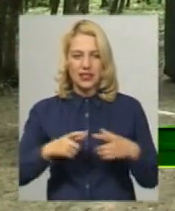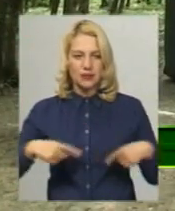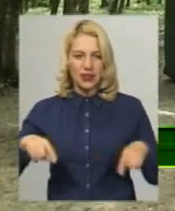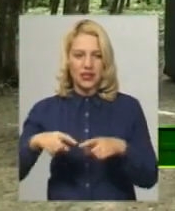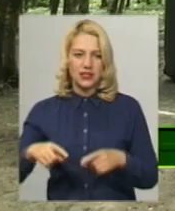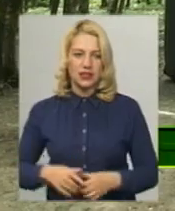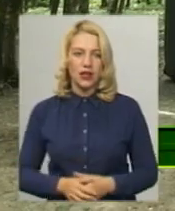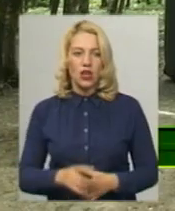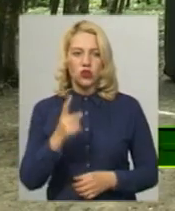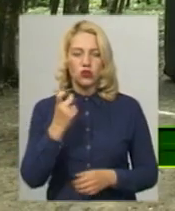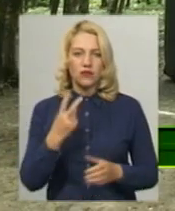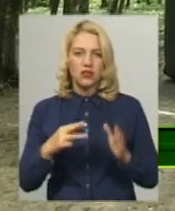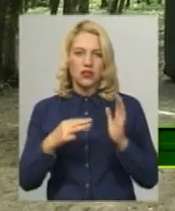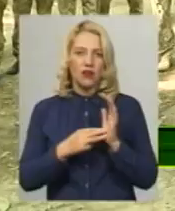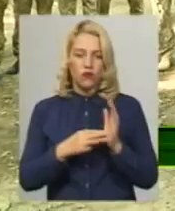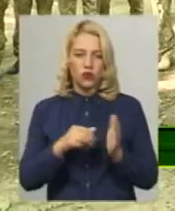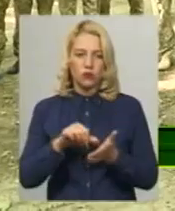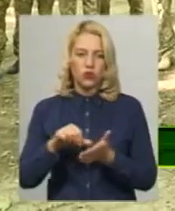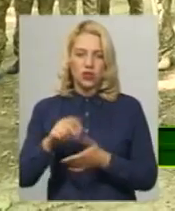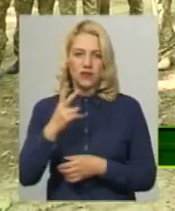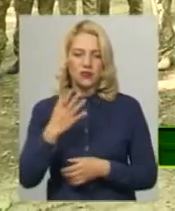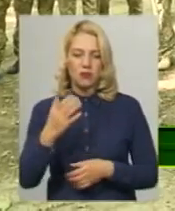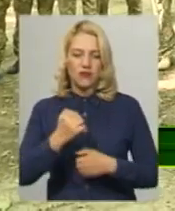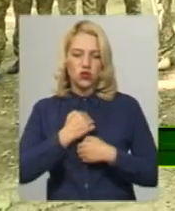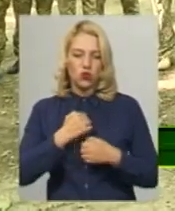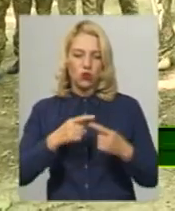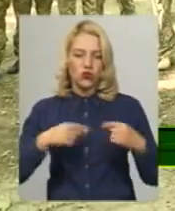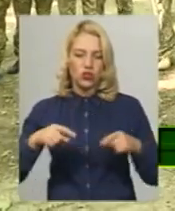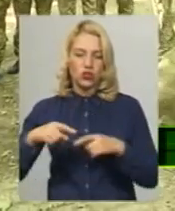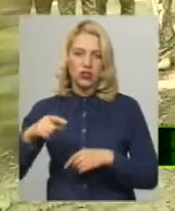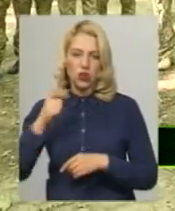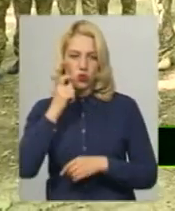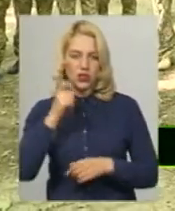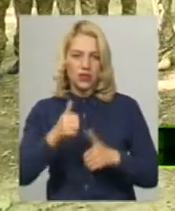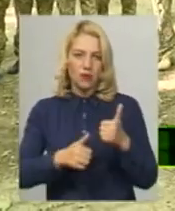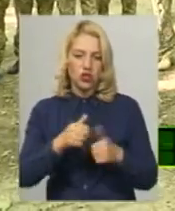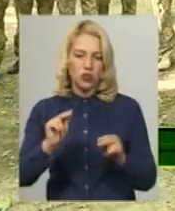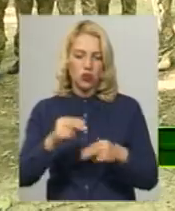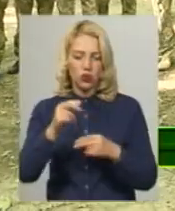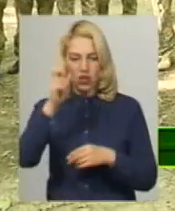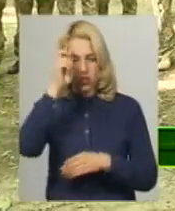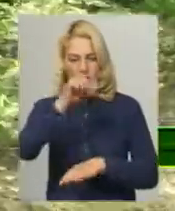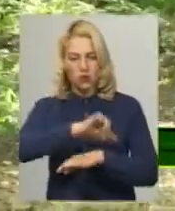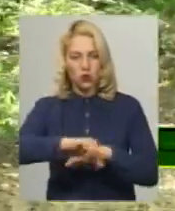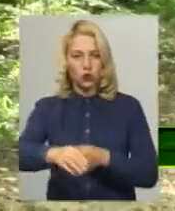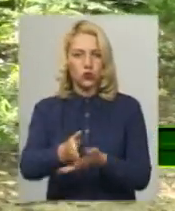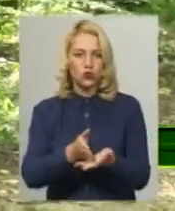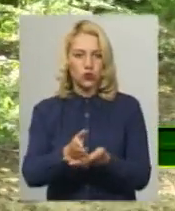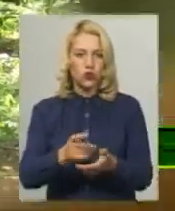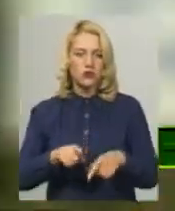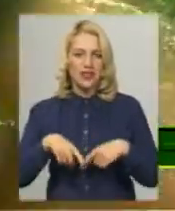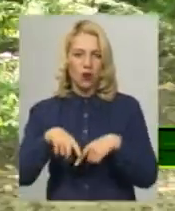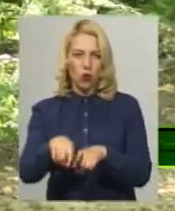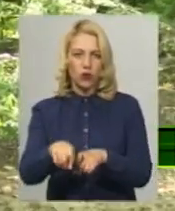128 учасників із 25 військових частин України змагаються на чемпіонаті Державної прикордонної служби з легкої